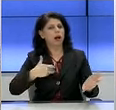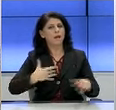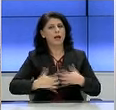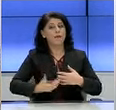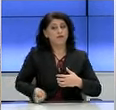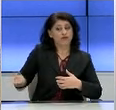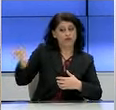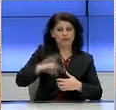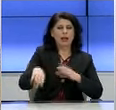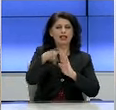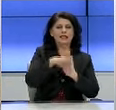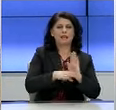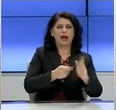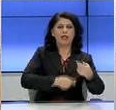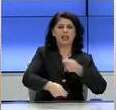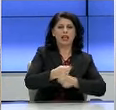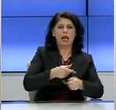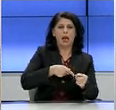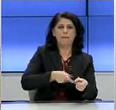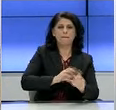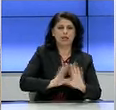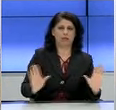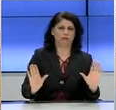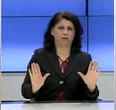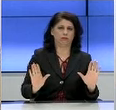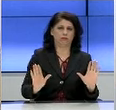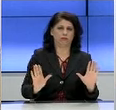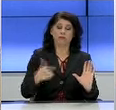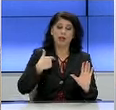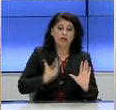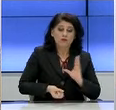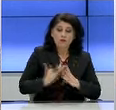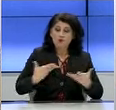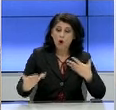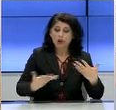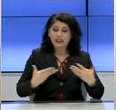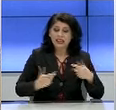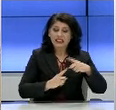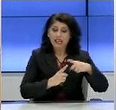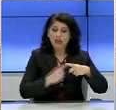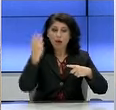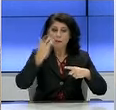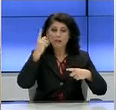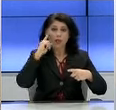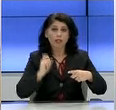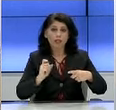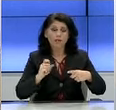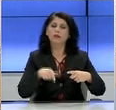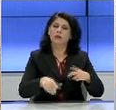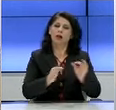εντελώς νέο σύστημα διαχείρισης απειλής, με αξιοποίηση των πιο σύγχρονων τεχνολογικών μέσων και επιστημονικών δεδομένων,